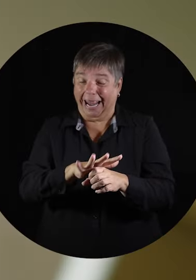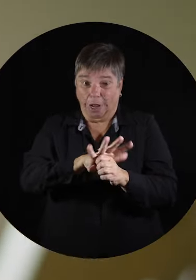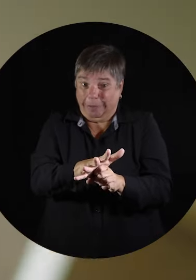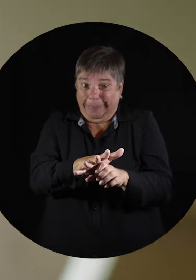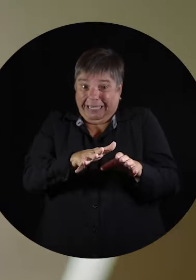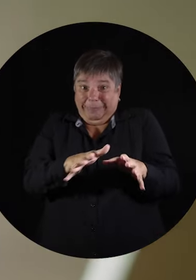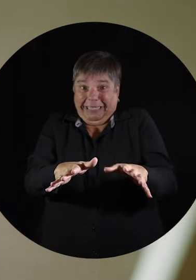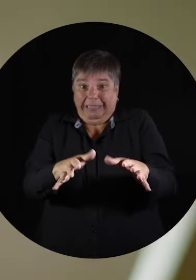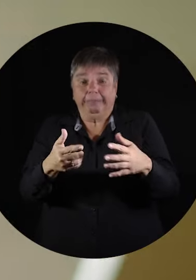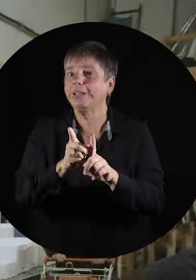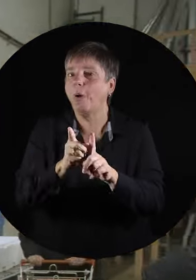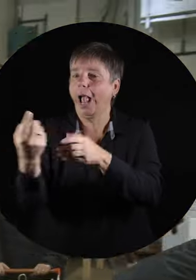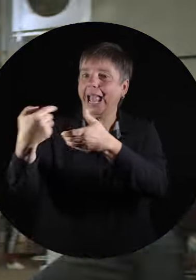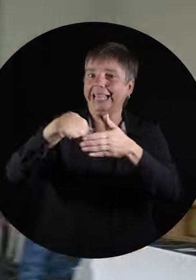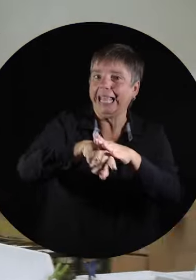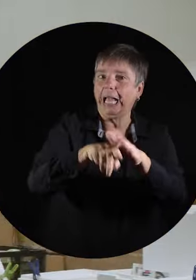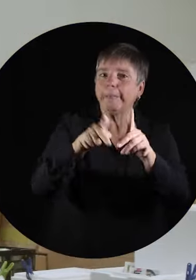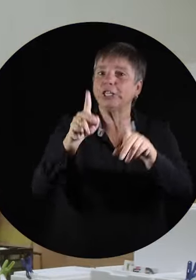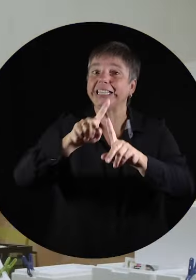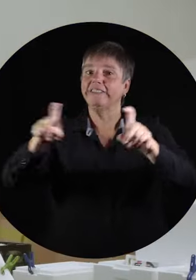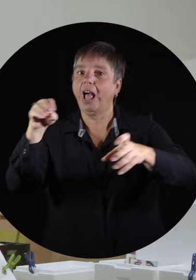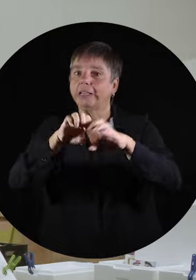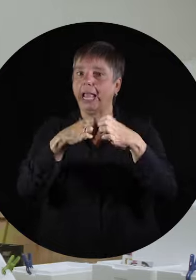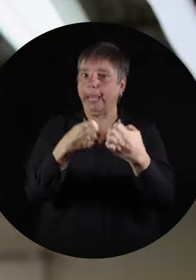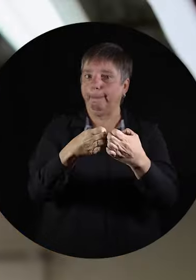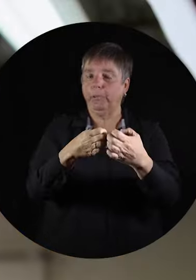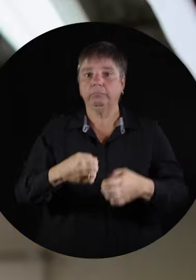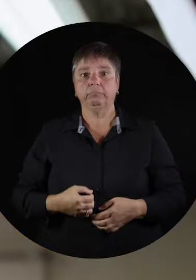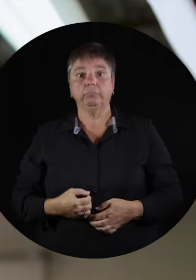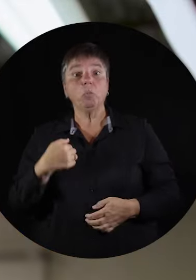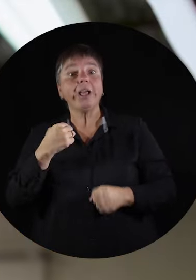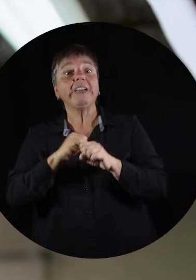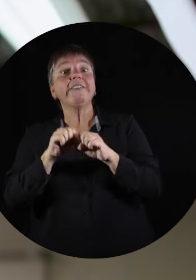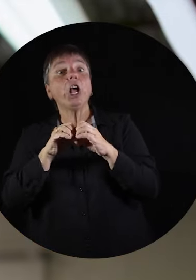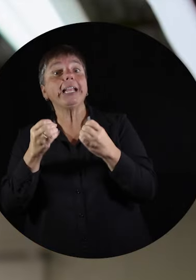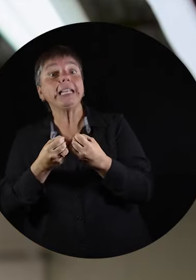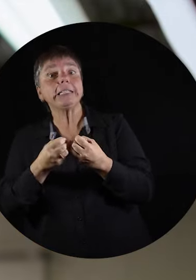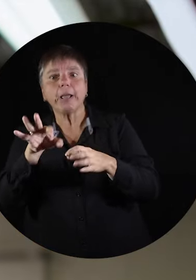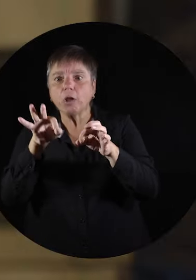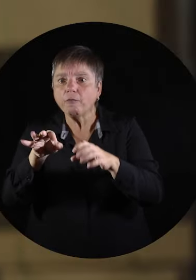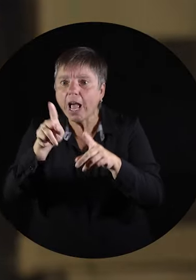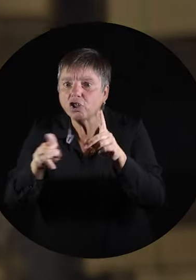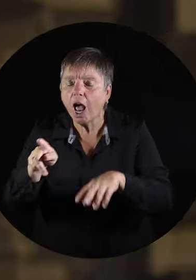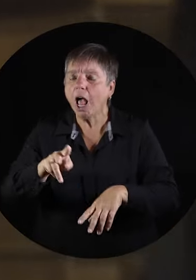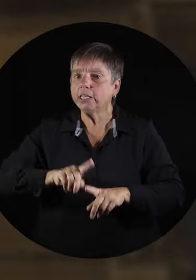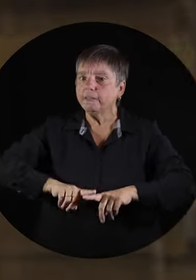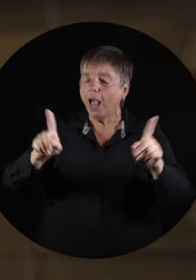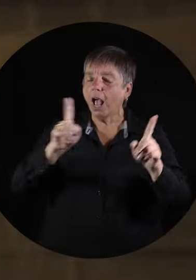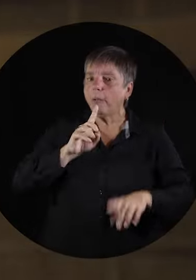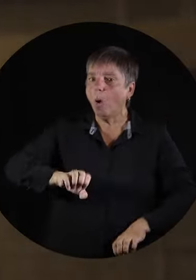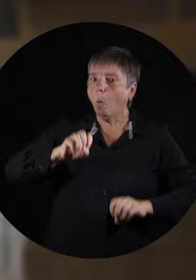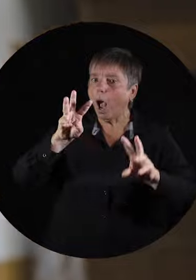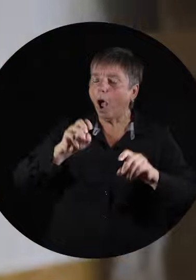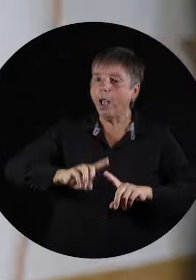En pleine crise, totalement. C'est en travaillant avec des organismes aussi que j'ai découvert des gens différents, mais